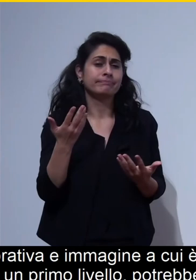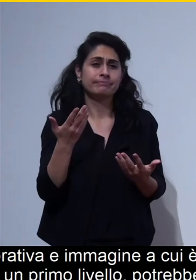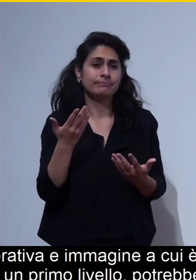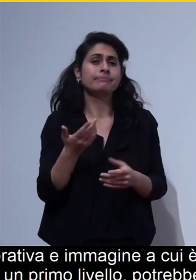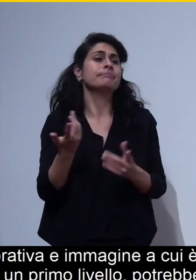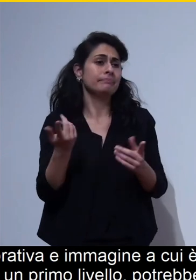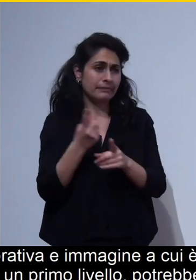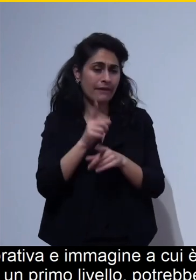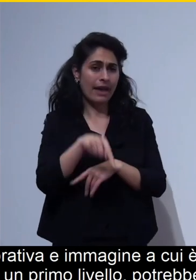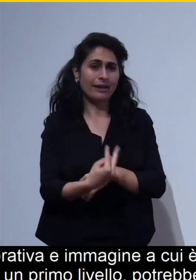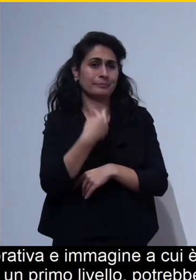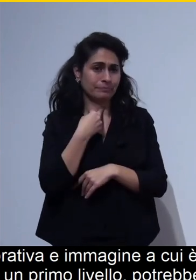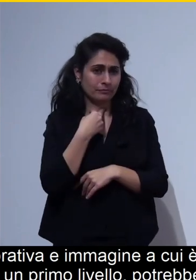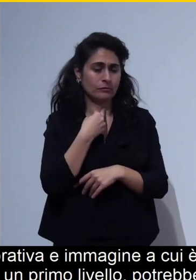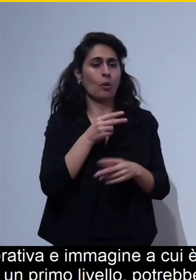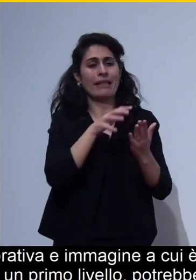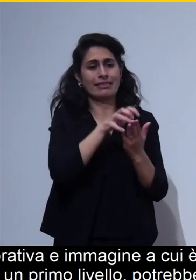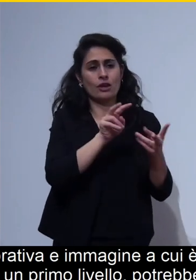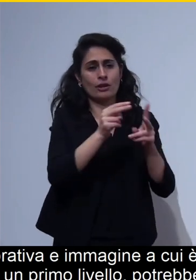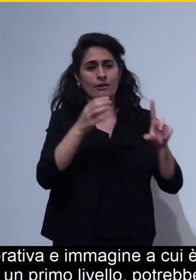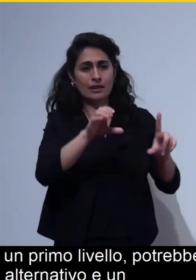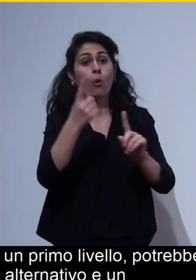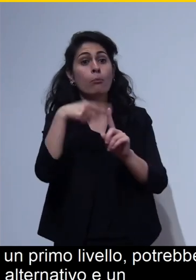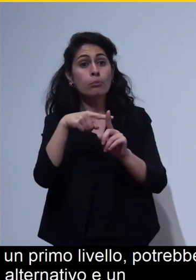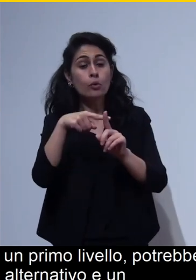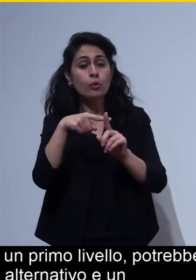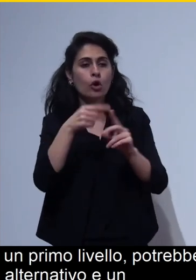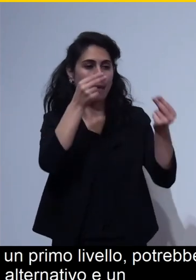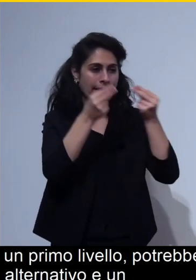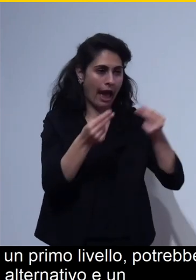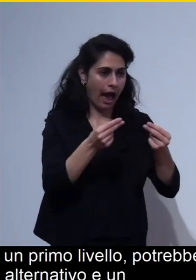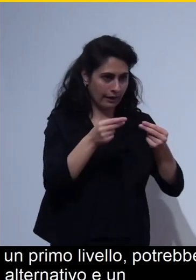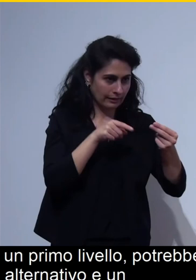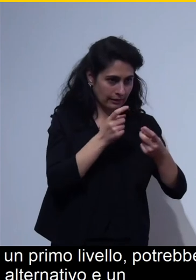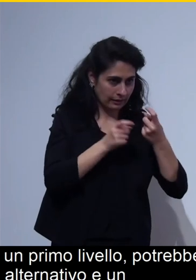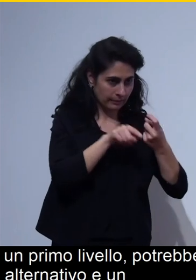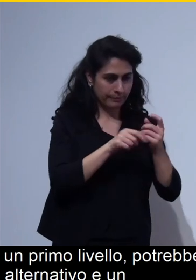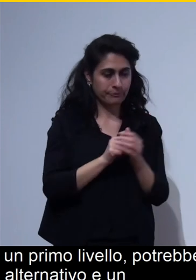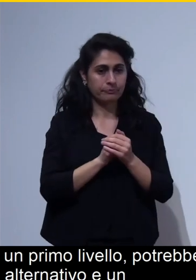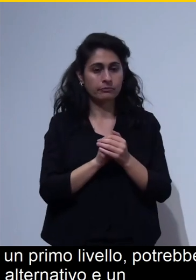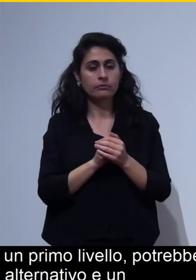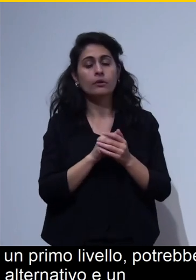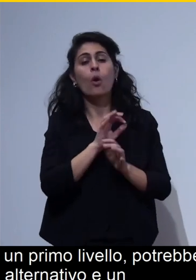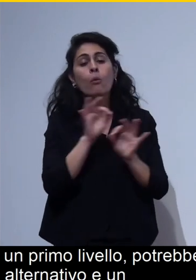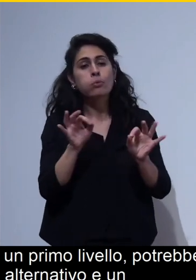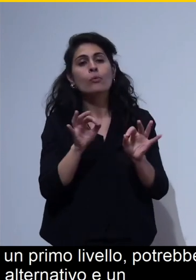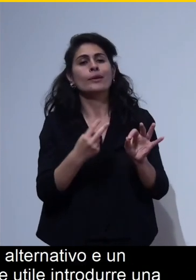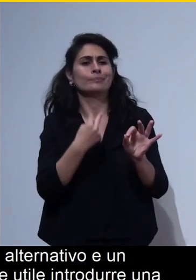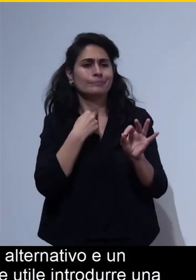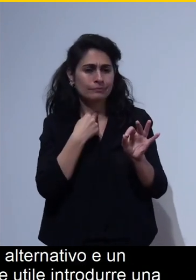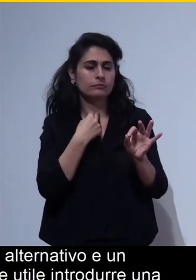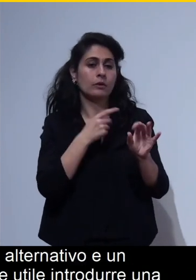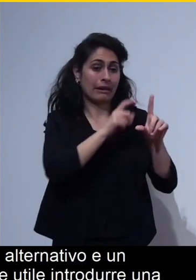testo alternativo e un riferimento alla sorgente dei dati potrebbe essere utile introdurre magari una tabella che lo descrive in uno slide successivo separata da quella